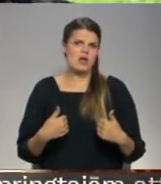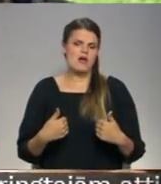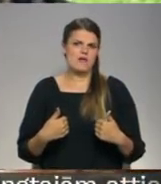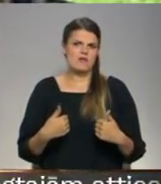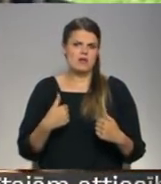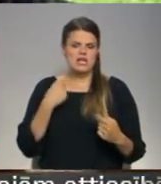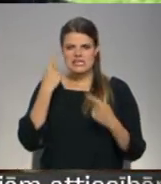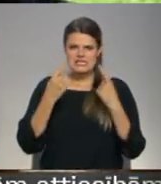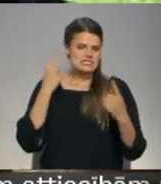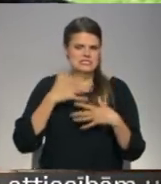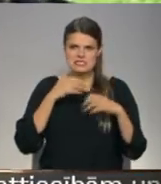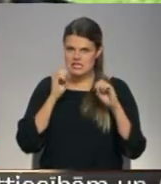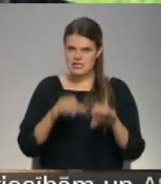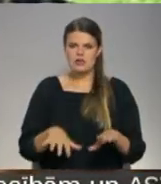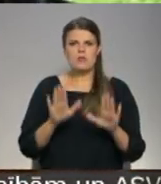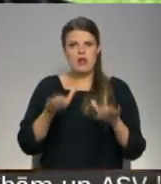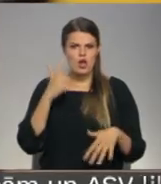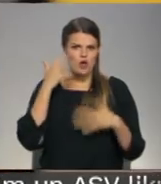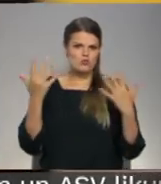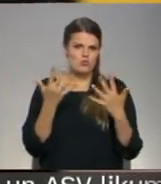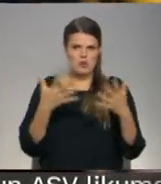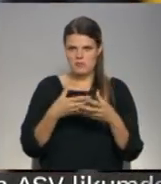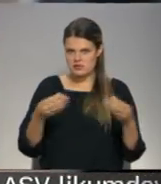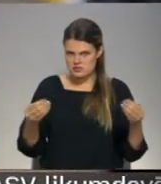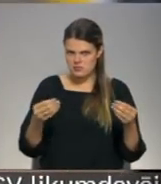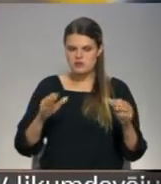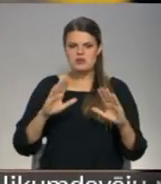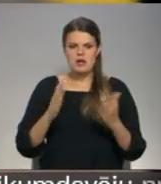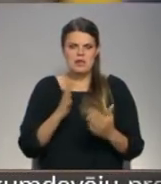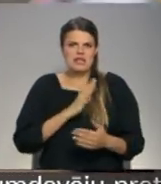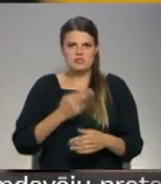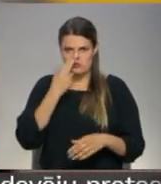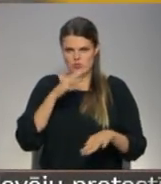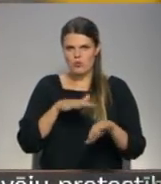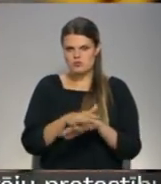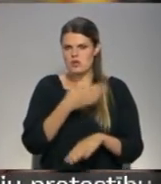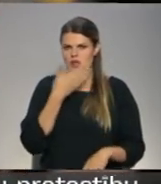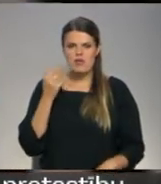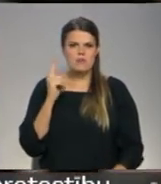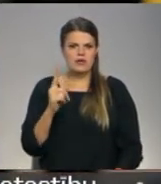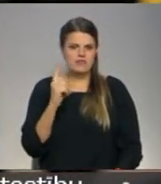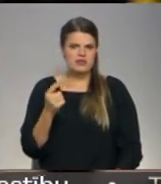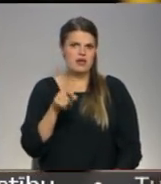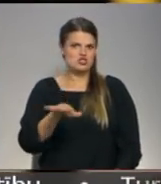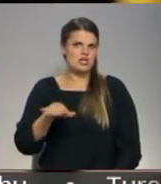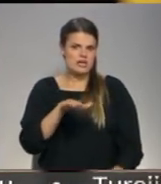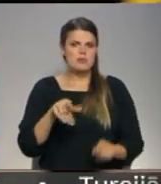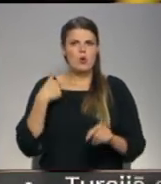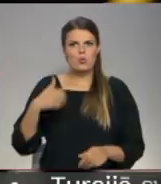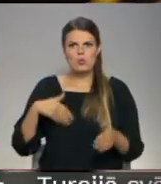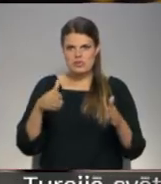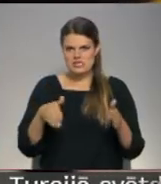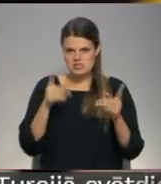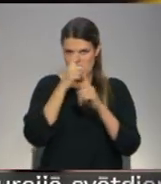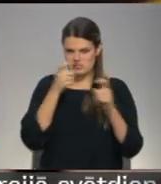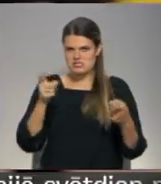izstrakojos, lai tas domas pazūna. Tomēr cietus no brutālā uzbrukuma nebija tikai kaņuku ģimene. Kodīgi slimnīca